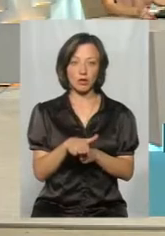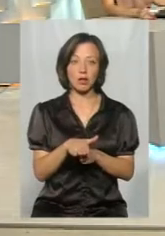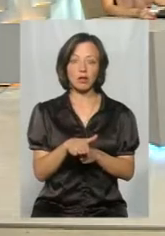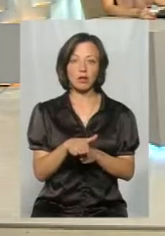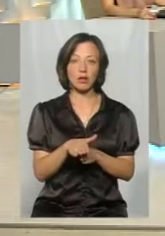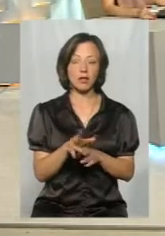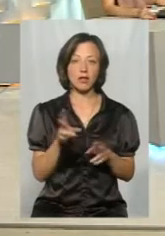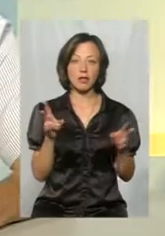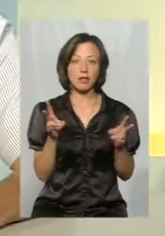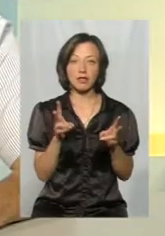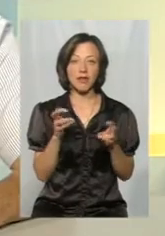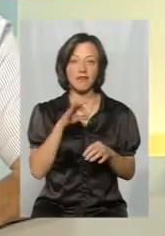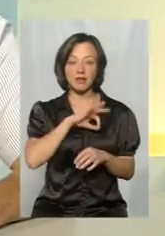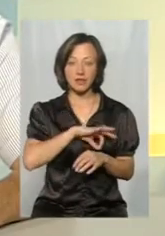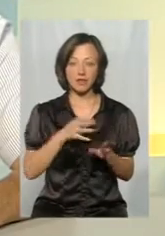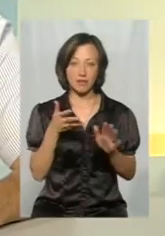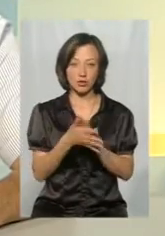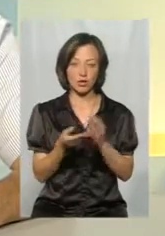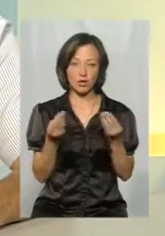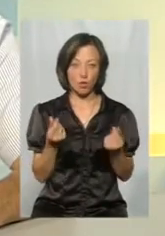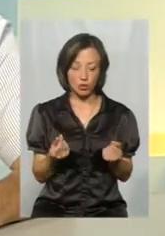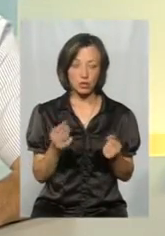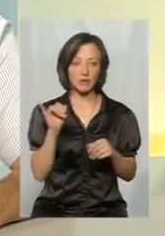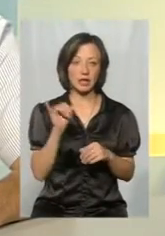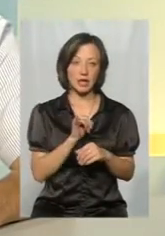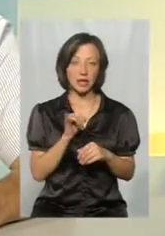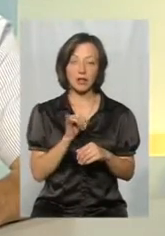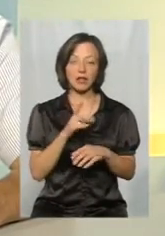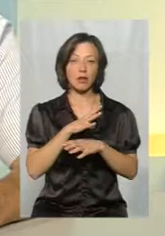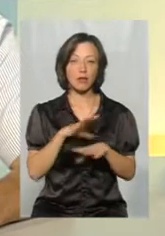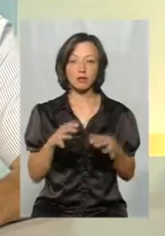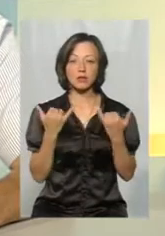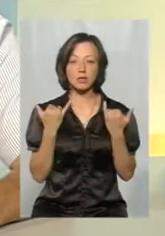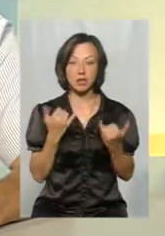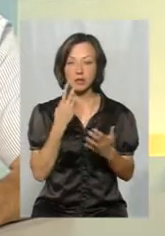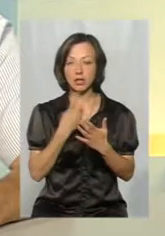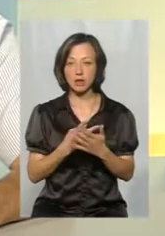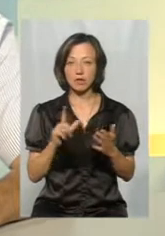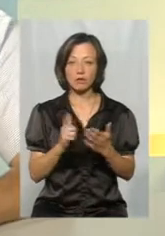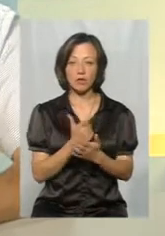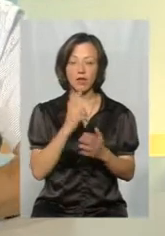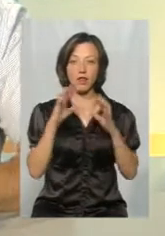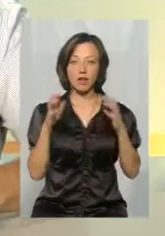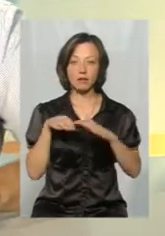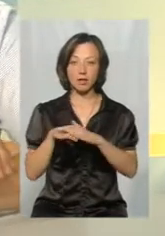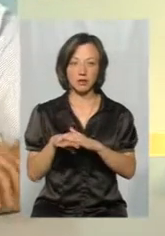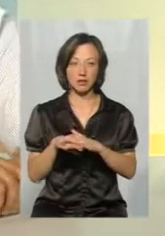абсолютно неефективне використання коштів, і безумовно, навіть його не було. Зараз вони його показали, і знову на збереження, бо не змонтовано. І в